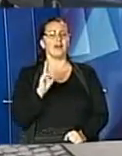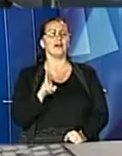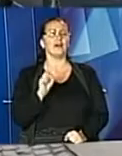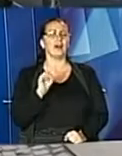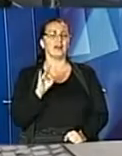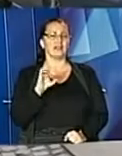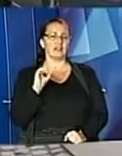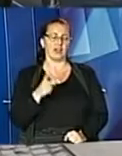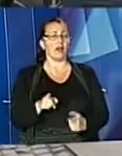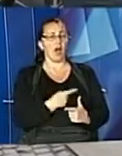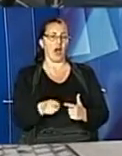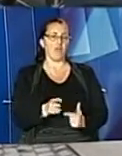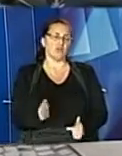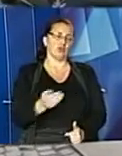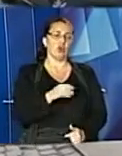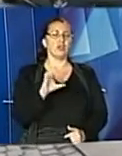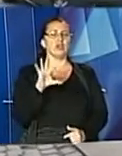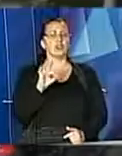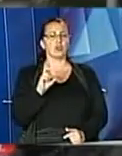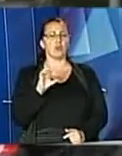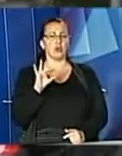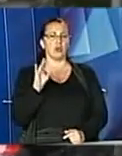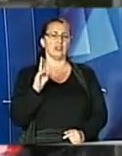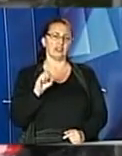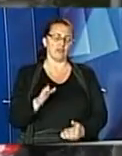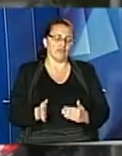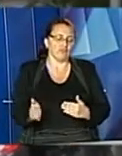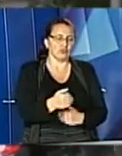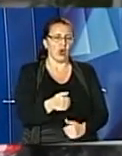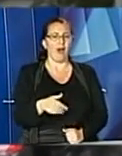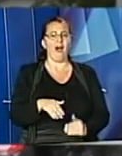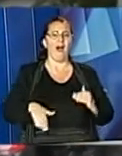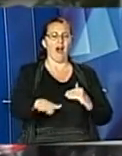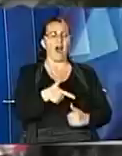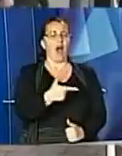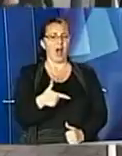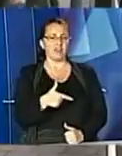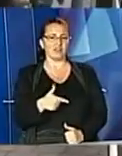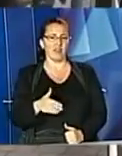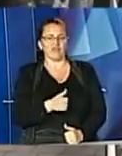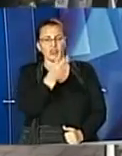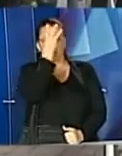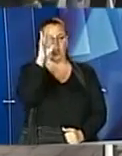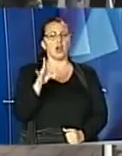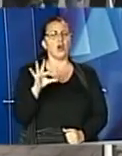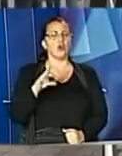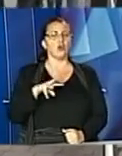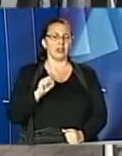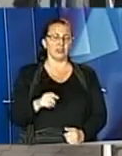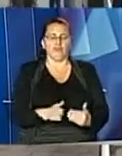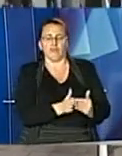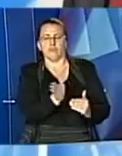повертати на площу Соборну. Їхати до площі Галицької, повернути на князя Романа і тоді виїхати на вулицю Франка.